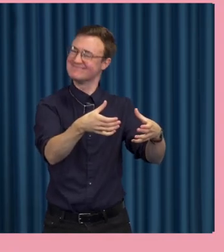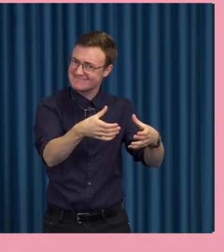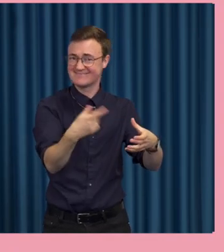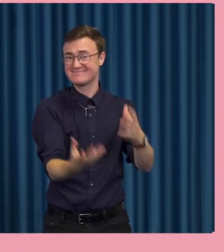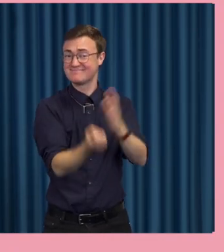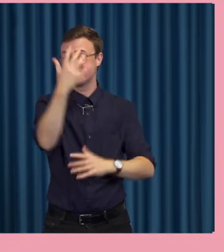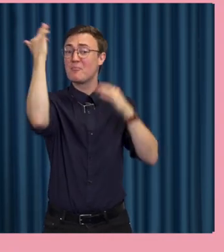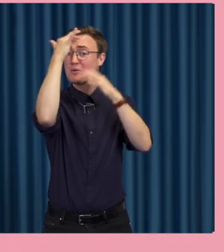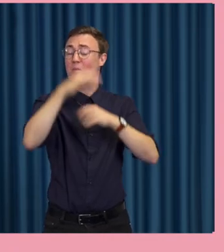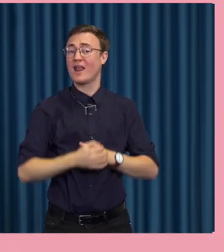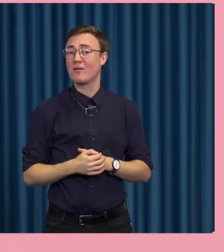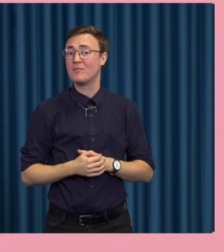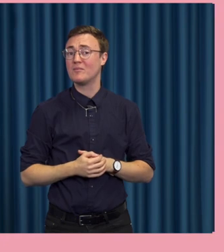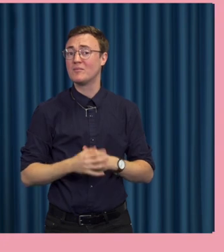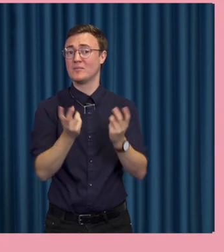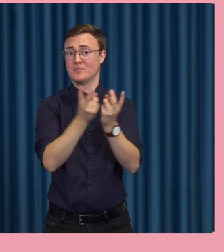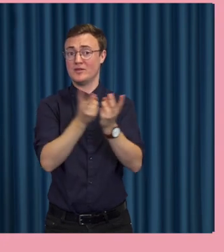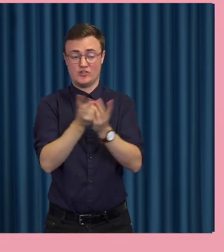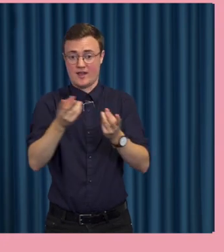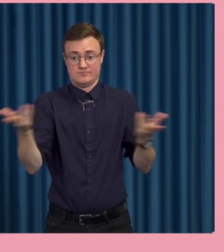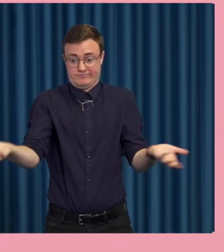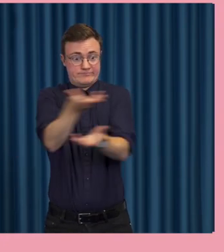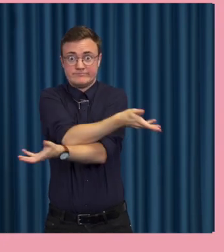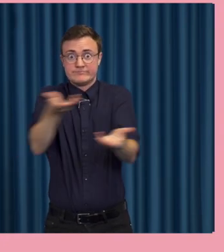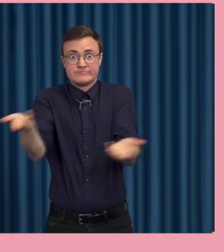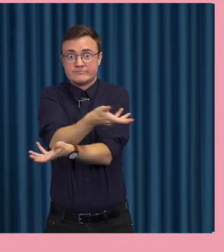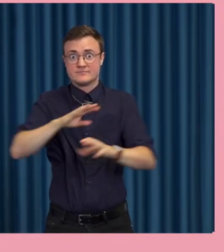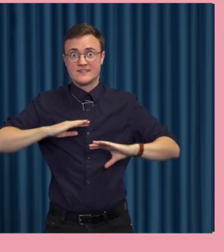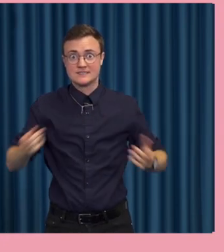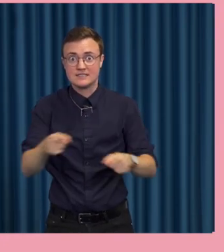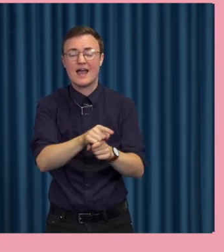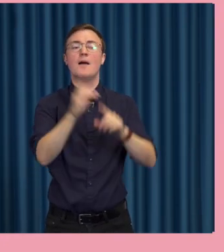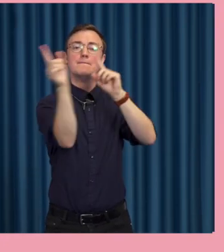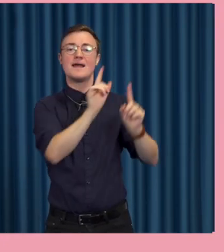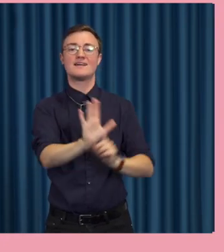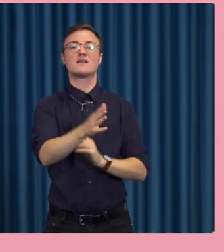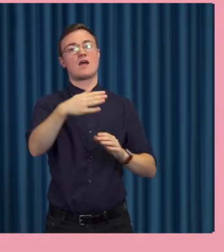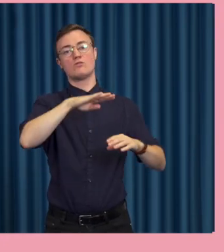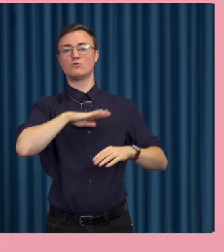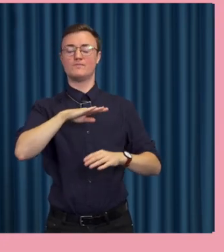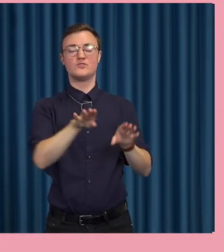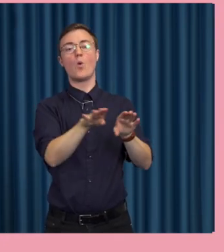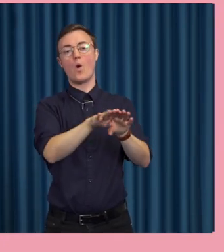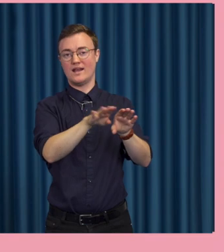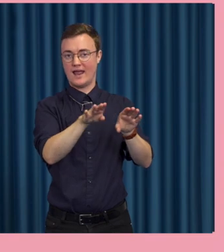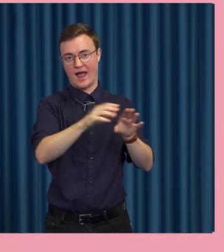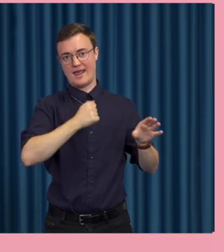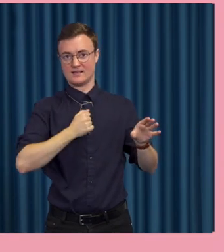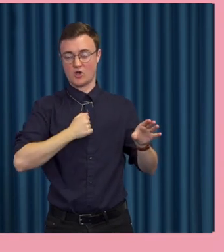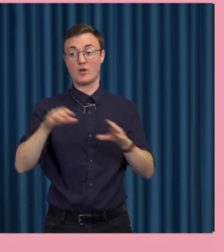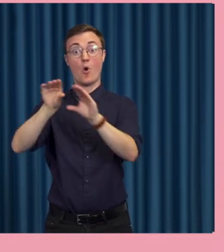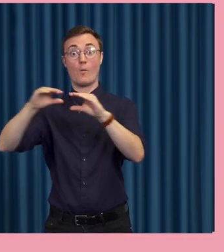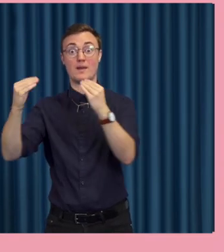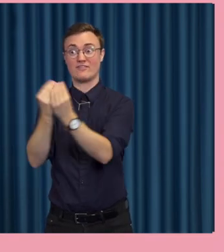Vilket är ett problem såklart, för då riskerar man att i samspelet mellan människans fula sidor och en